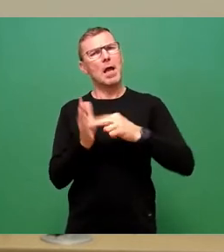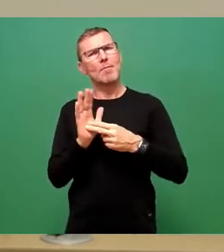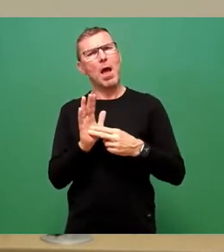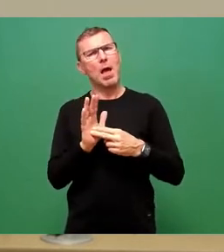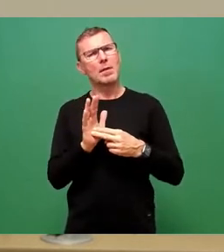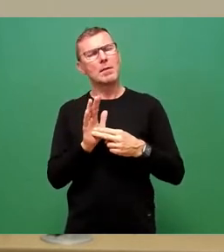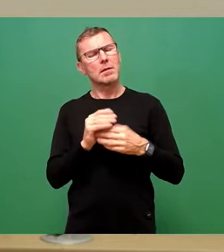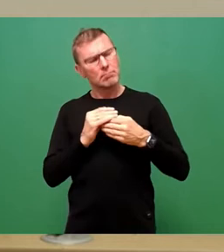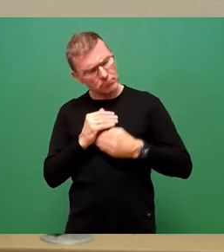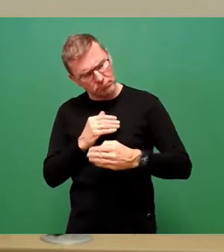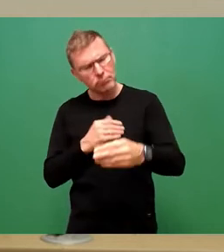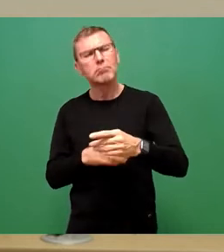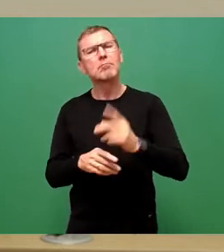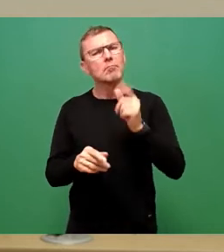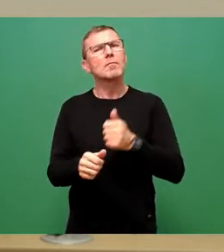einhalten.